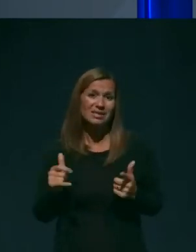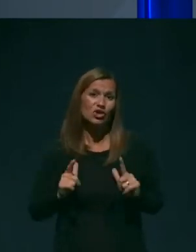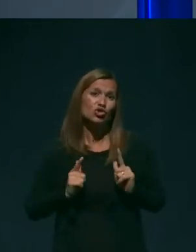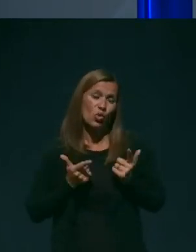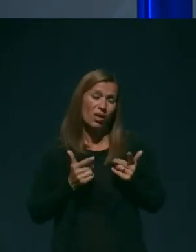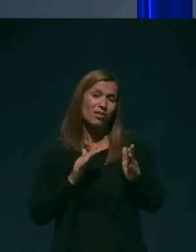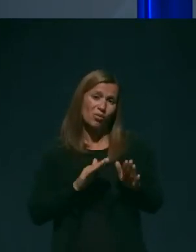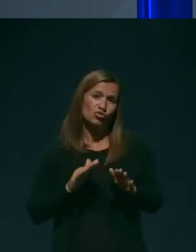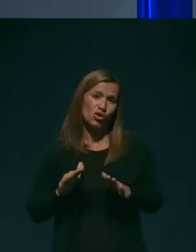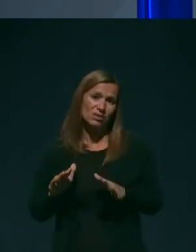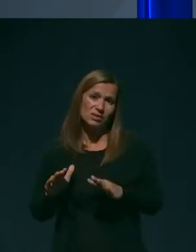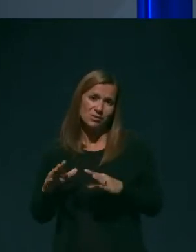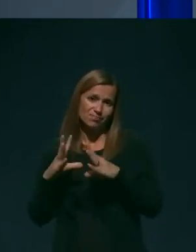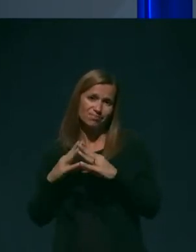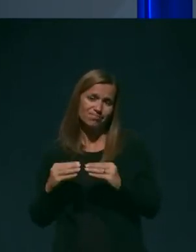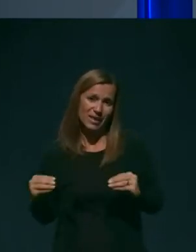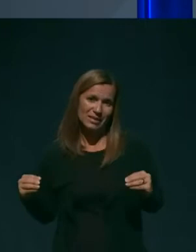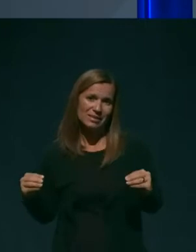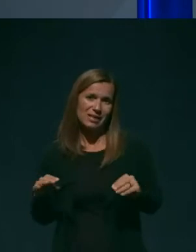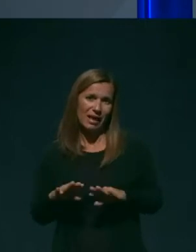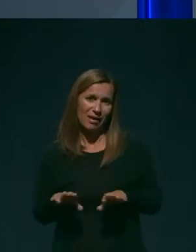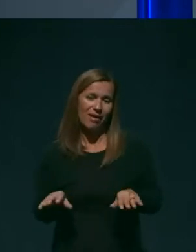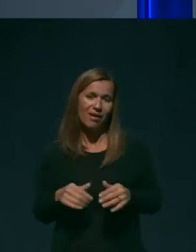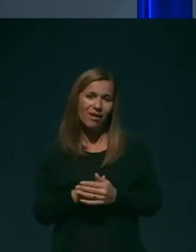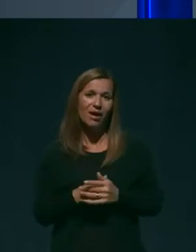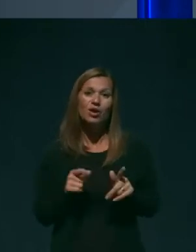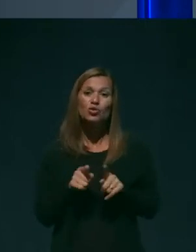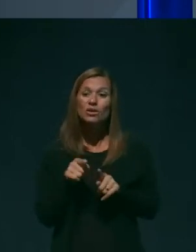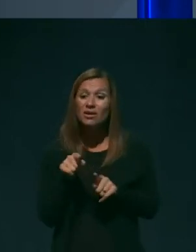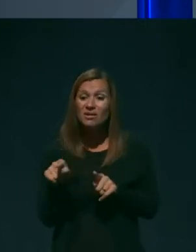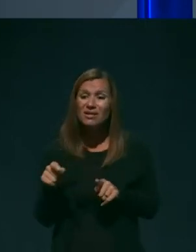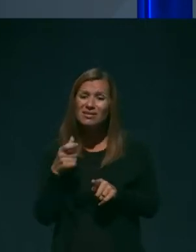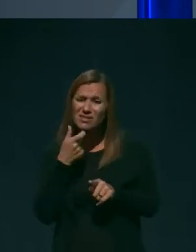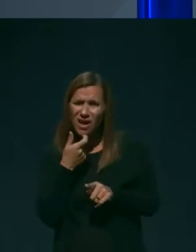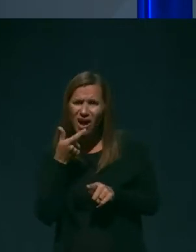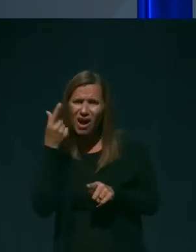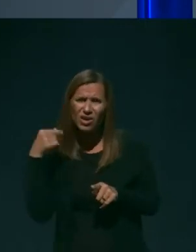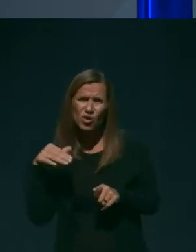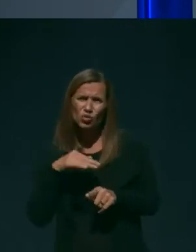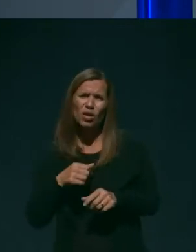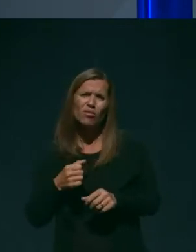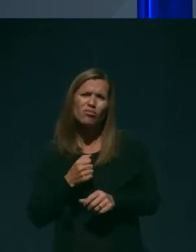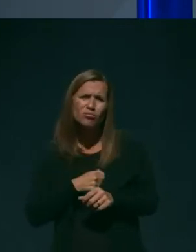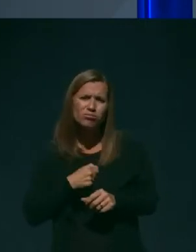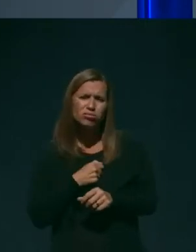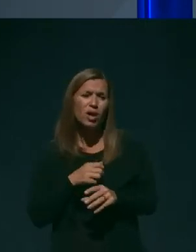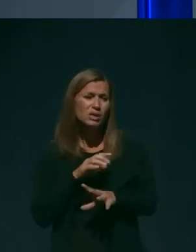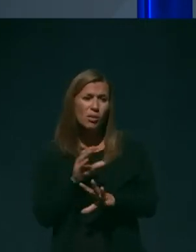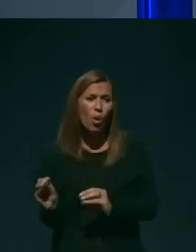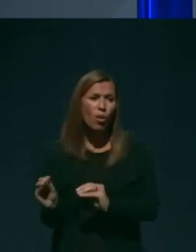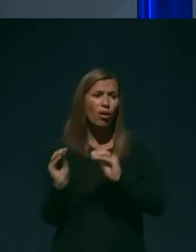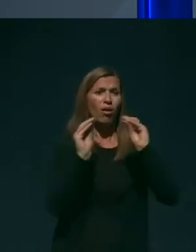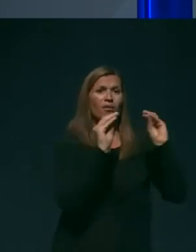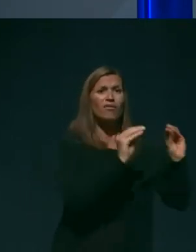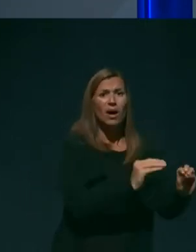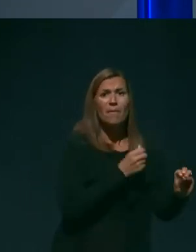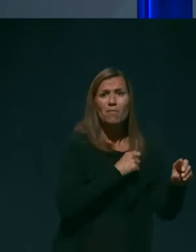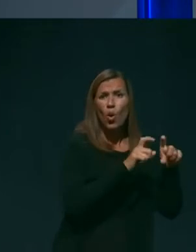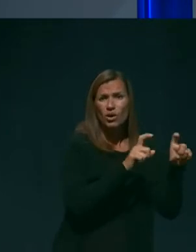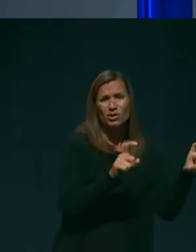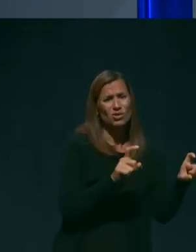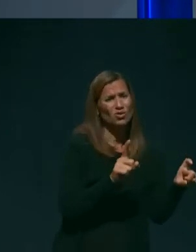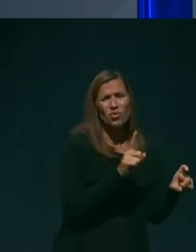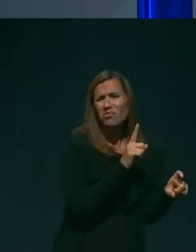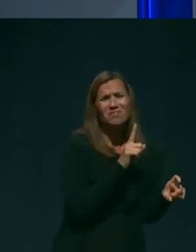izteka. Tudi pri njih premeščanje v bolnišnico samo zato, ker so okuženi z novim koronavirusom ni smiselno,